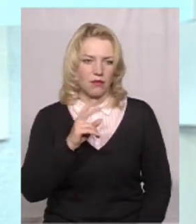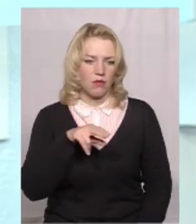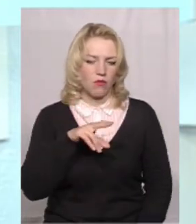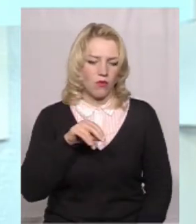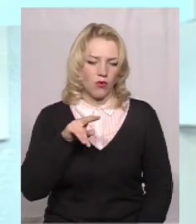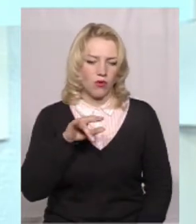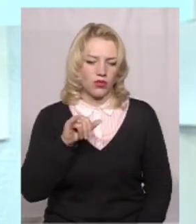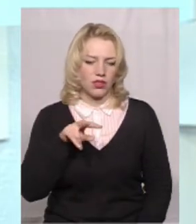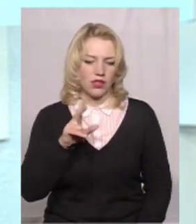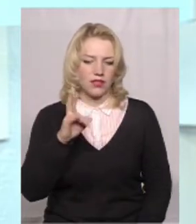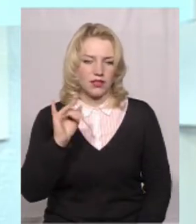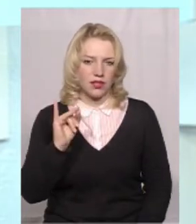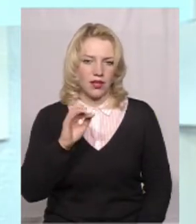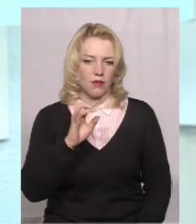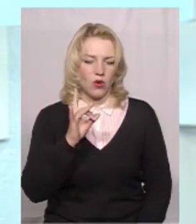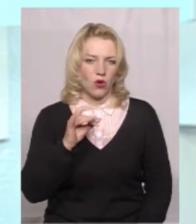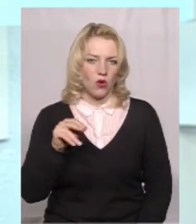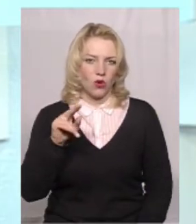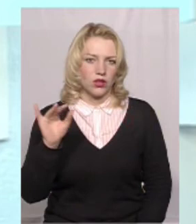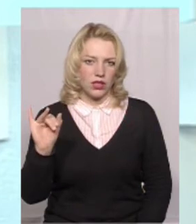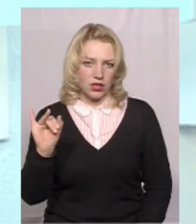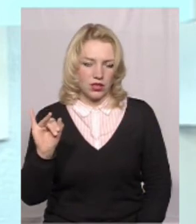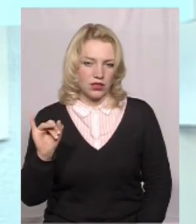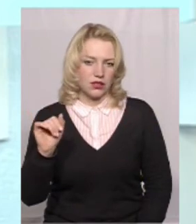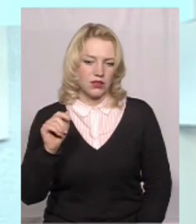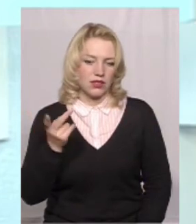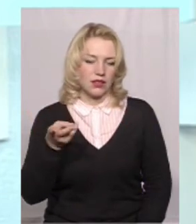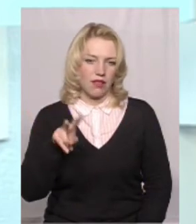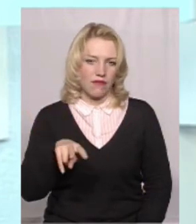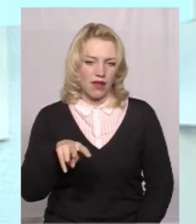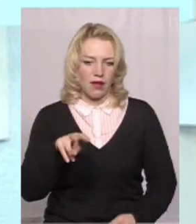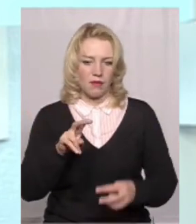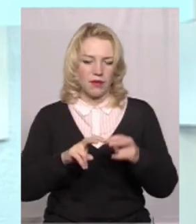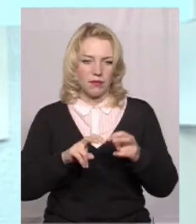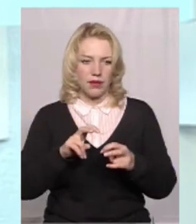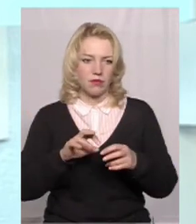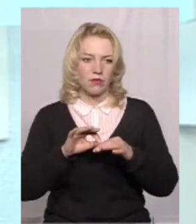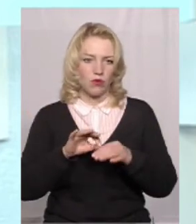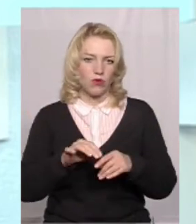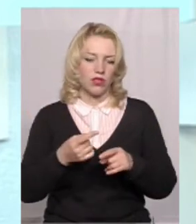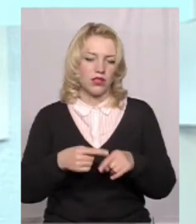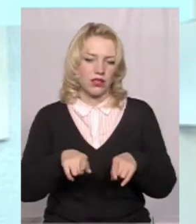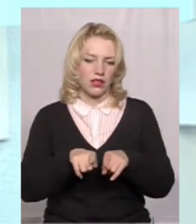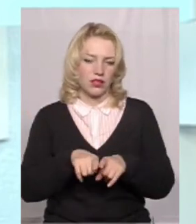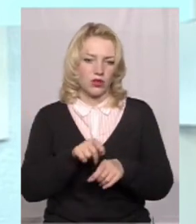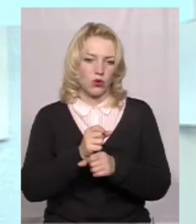І, наскільки мені відомо, два підприємства проводили дані роботи.